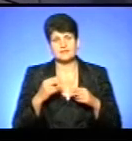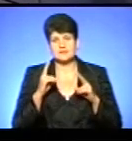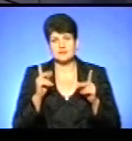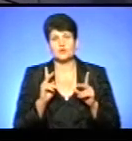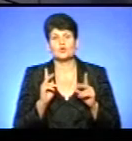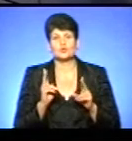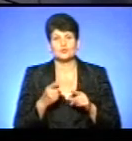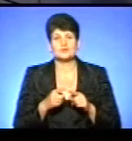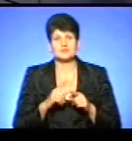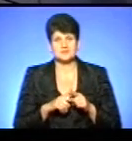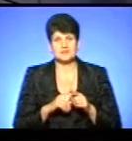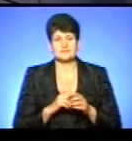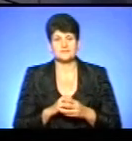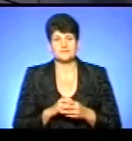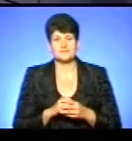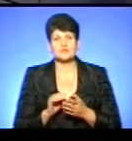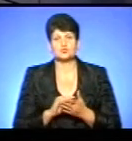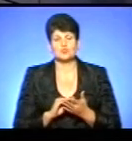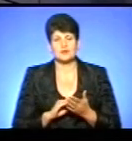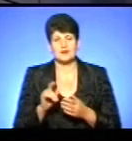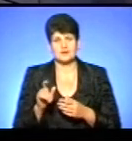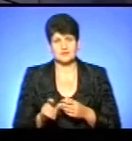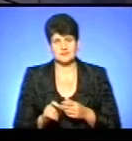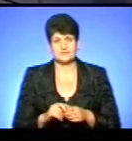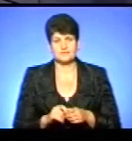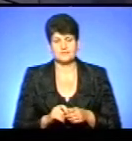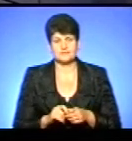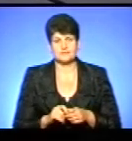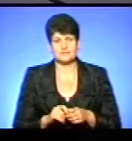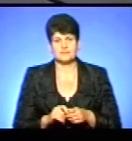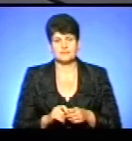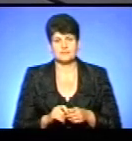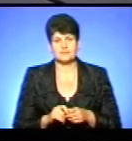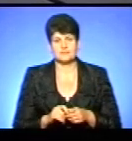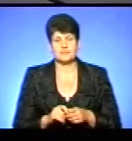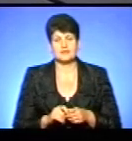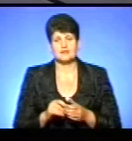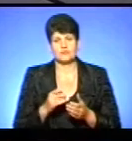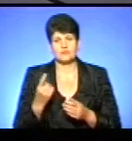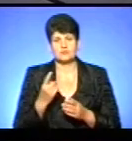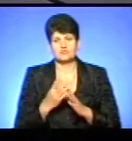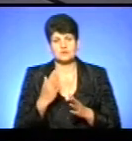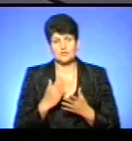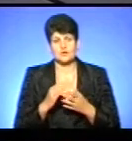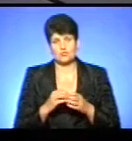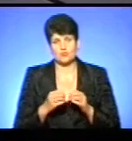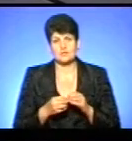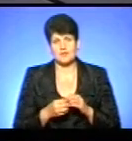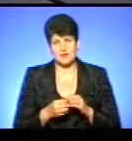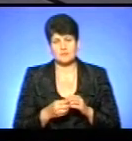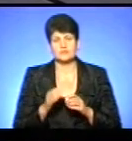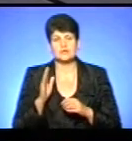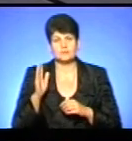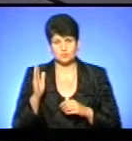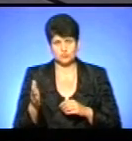Наджога. Журналіст розслідувати. Ну, перш за все, звичайно, що є деякі проблеми і вони, звичайно,